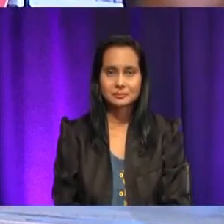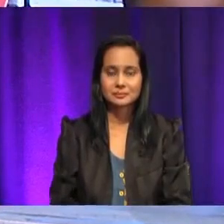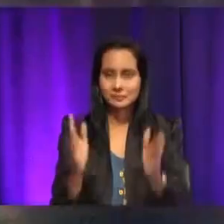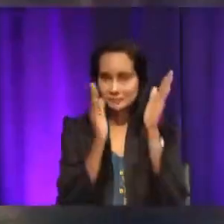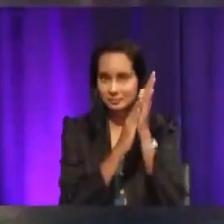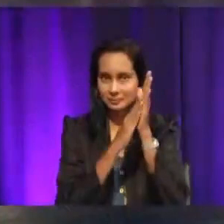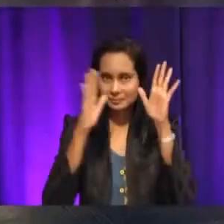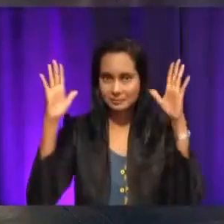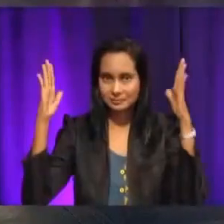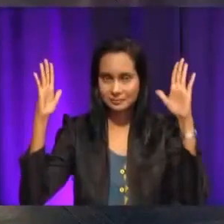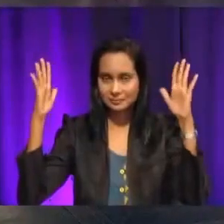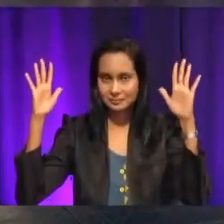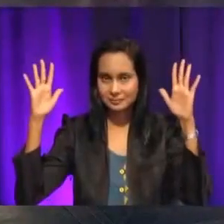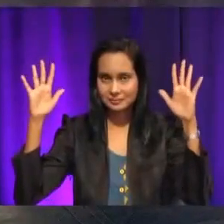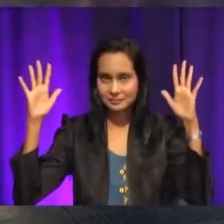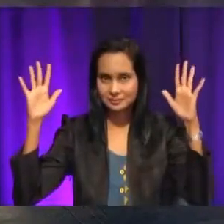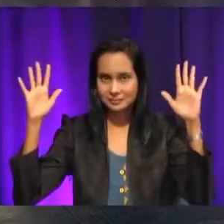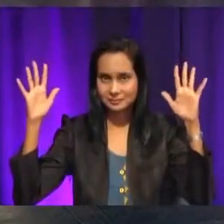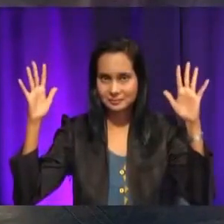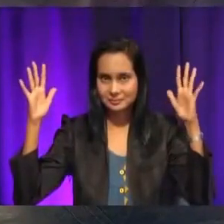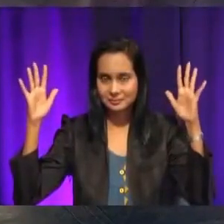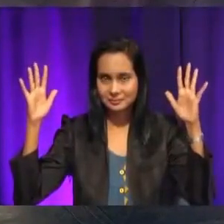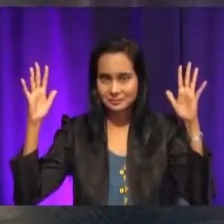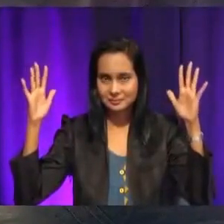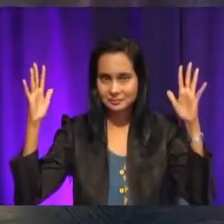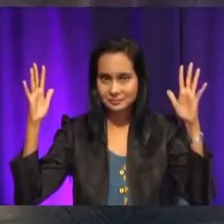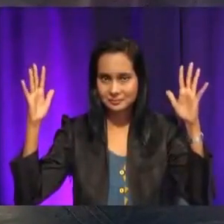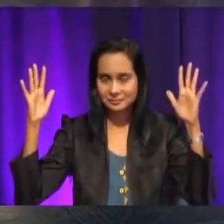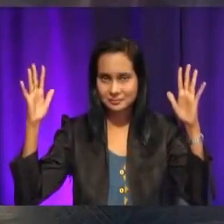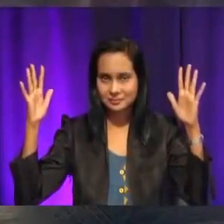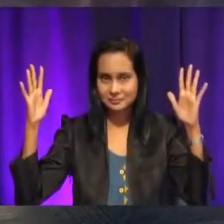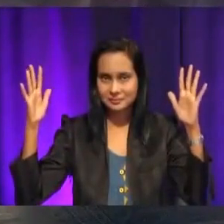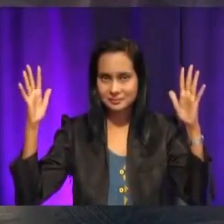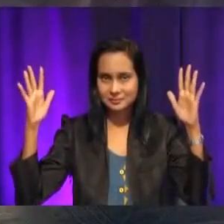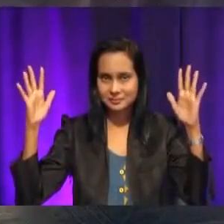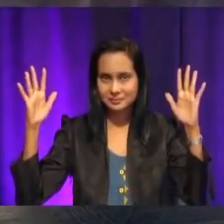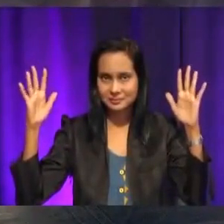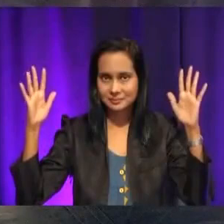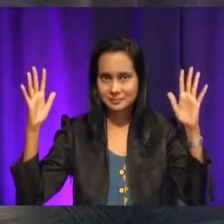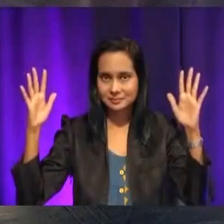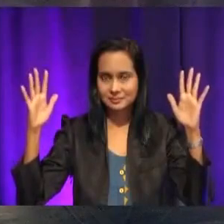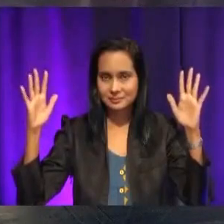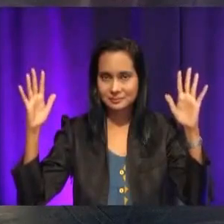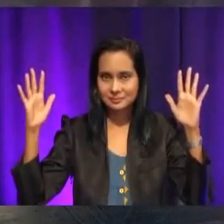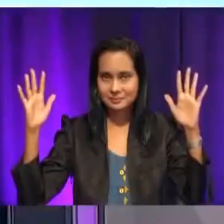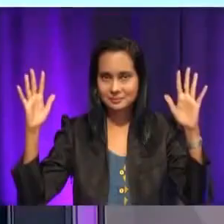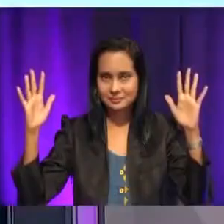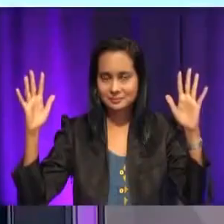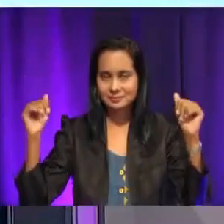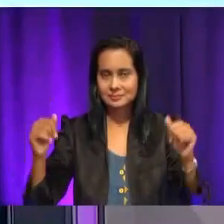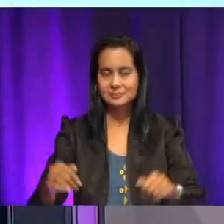tepukan cikgu. Ya, tepukan untuk kumpulan baju biru. Kerana dapat memberikan penerangan dengan